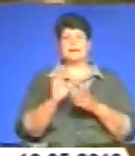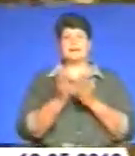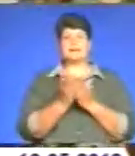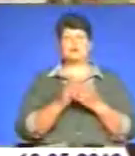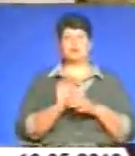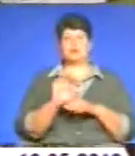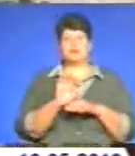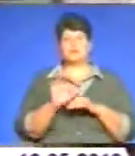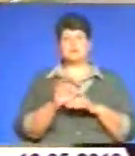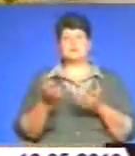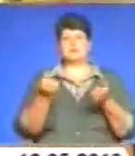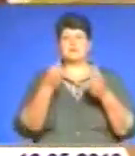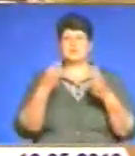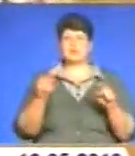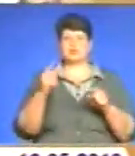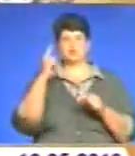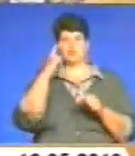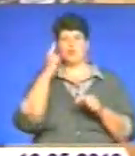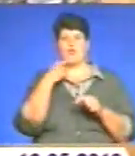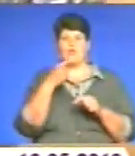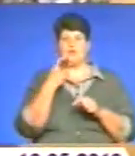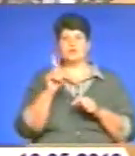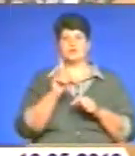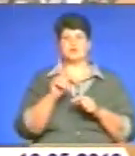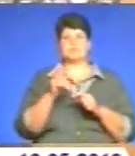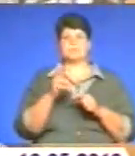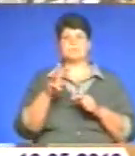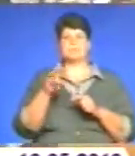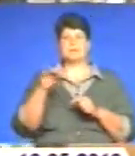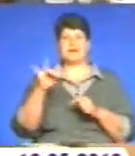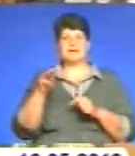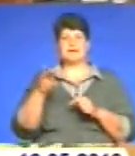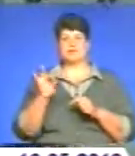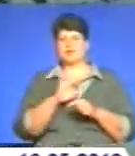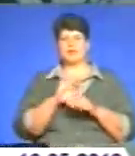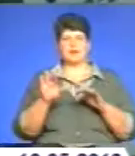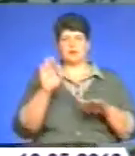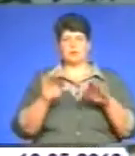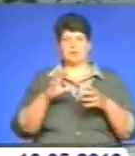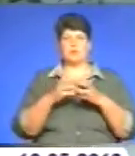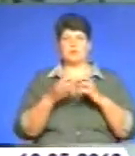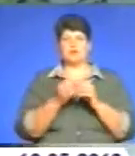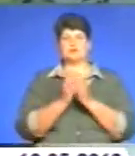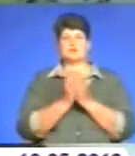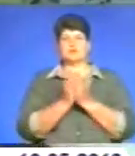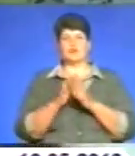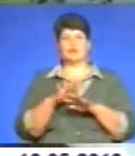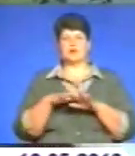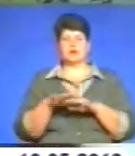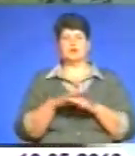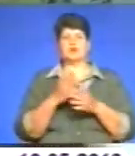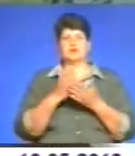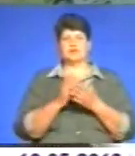дотримуються іншої думки і наголошують, митом інтелектуальний продукт не регулюють. Проблеми на книжковому ринку існують від початку